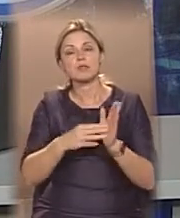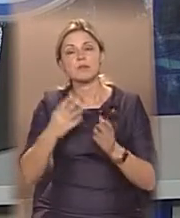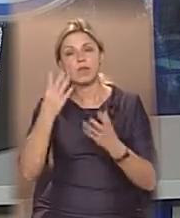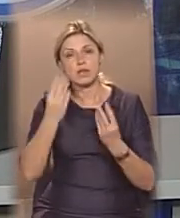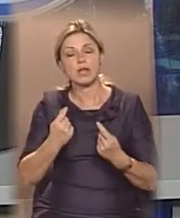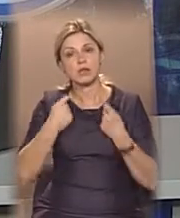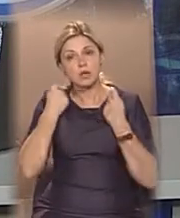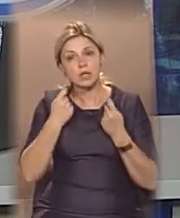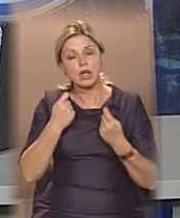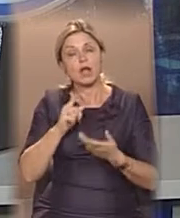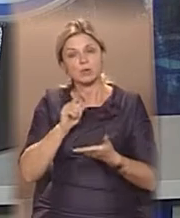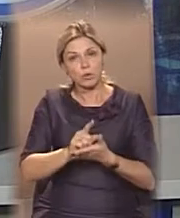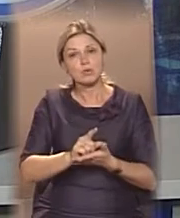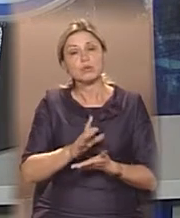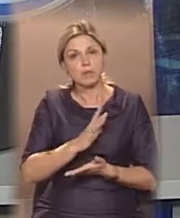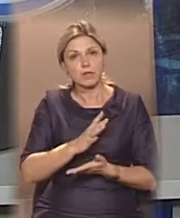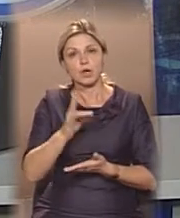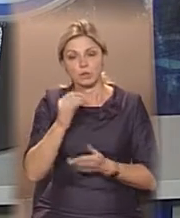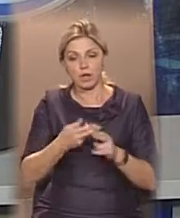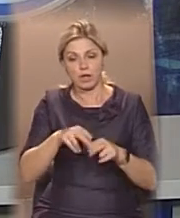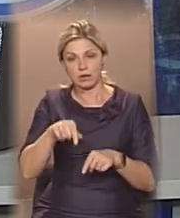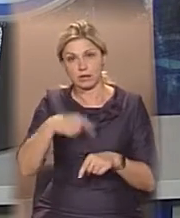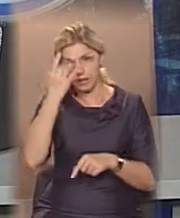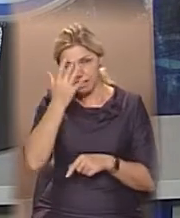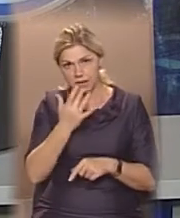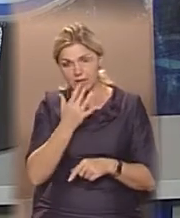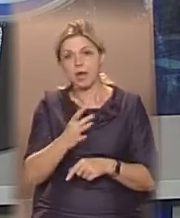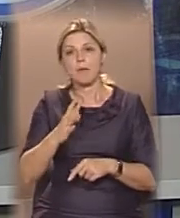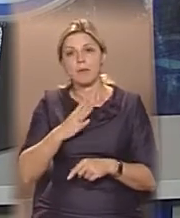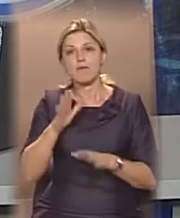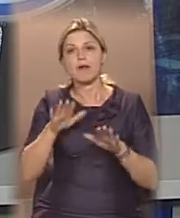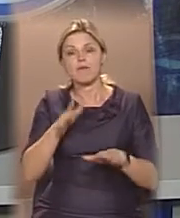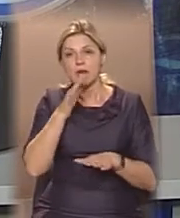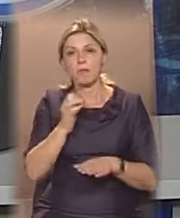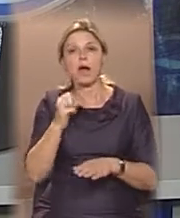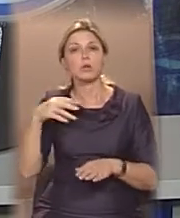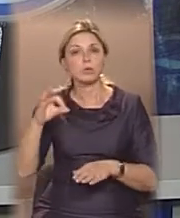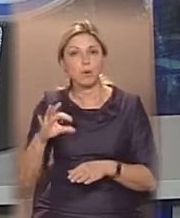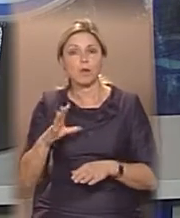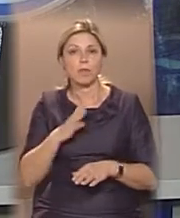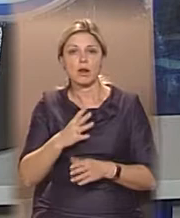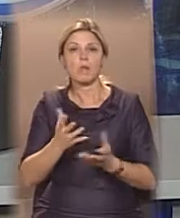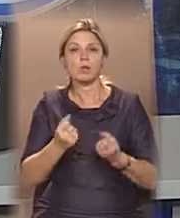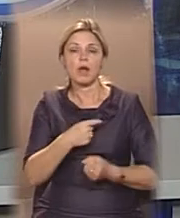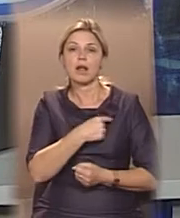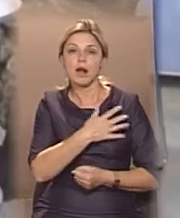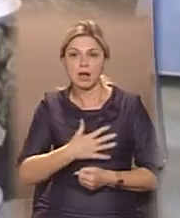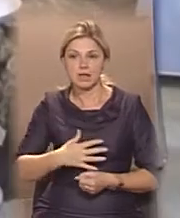Мав би. Цього літа молодий чоловік під час виконання бойового завдання отримав смертельні поранення під Артемійськом.